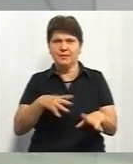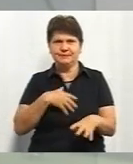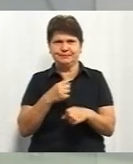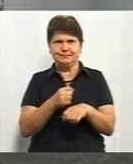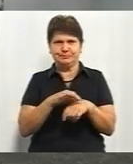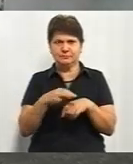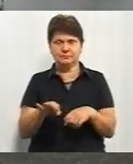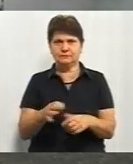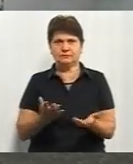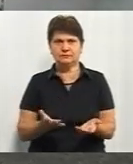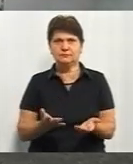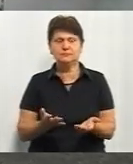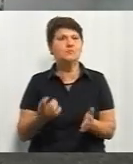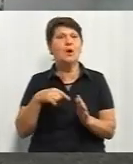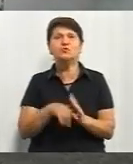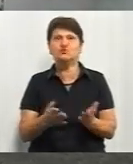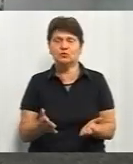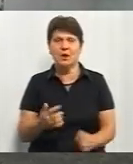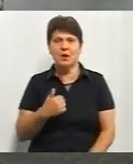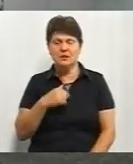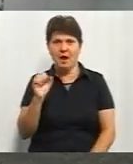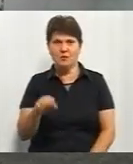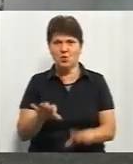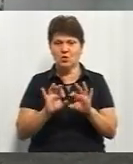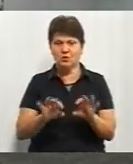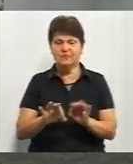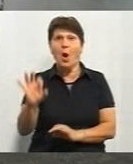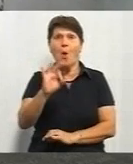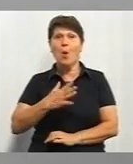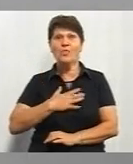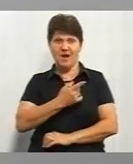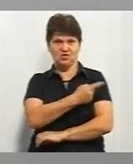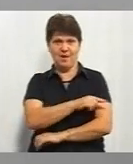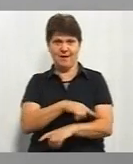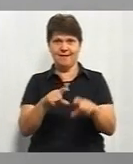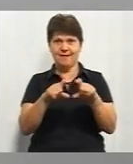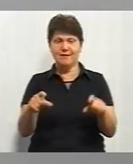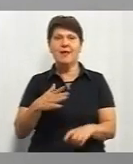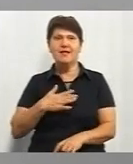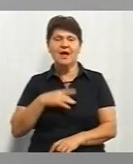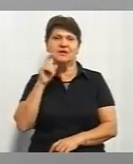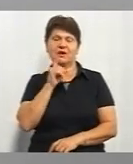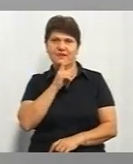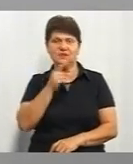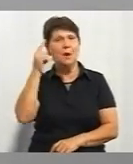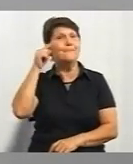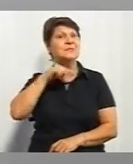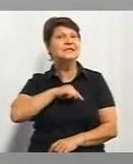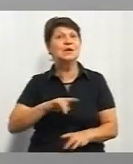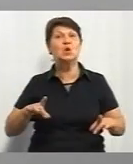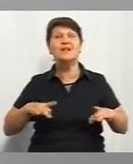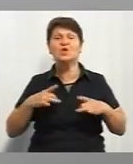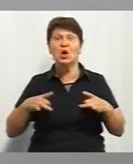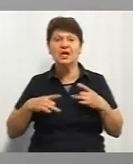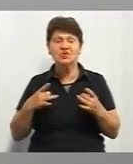От в чому жорсткість? Я можу розказати про нашу лікарню. Наша Вінницька обласна психоневрологічна лікарня